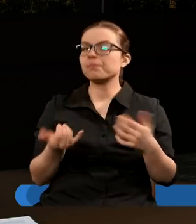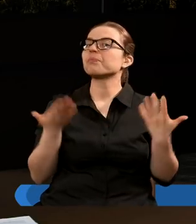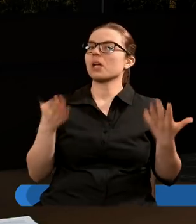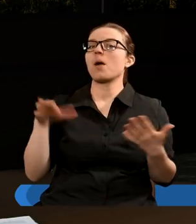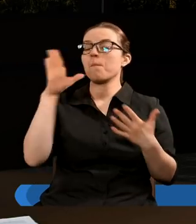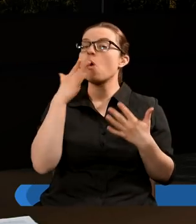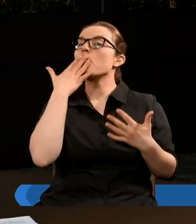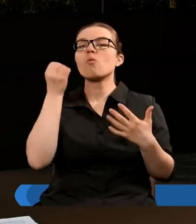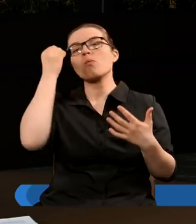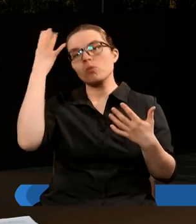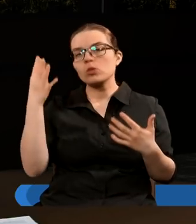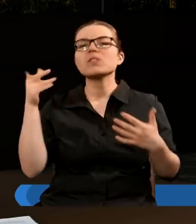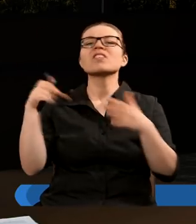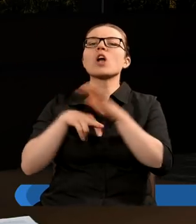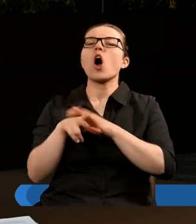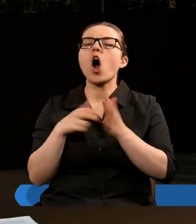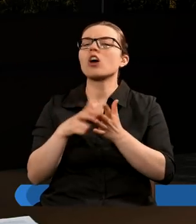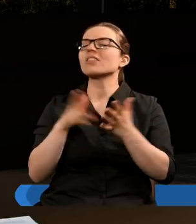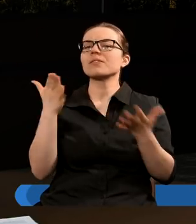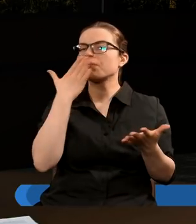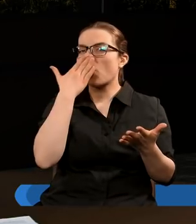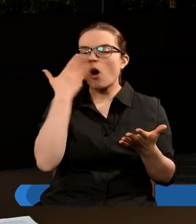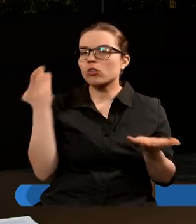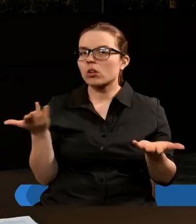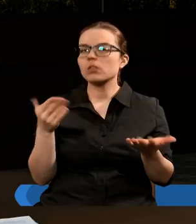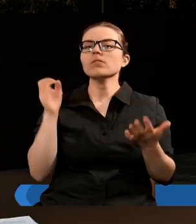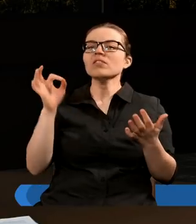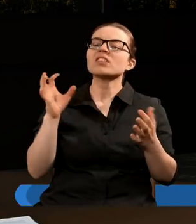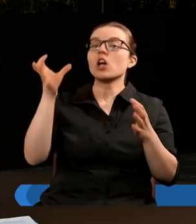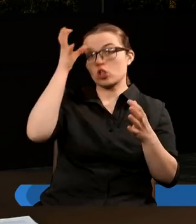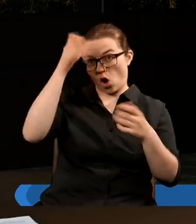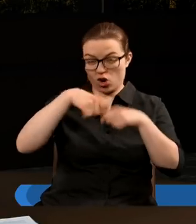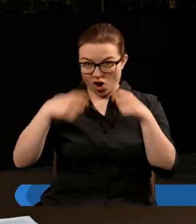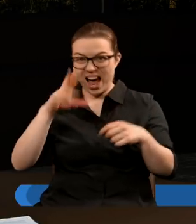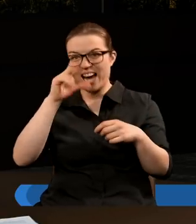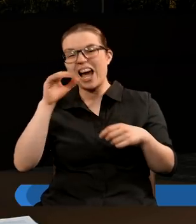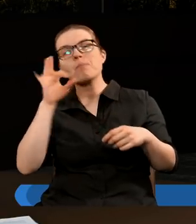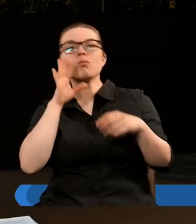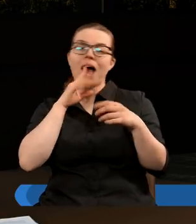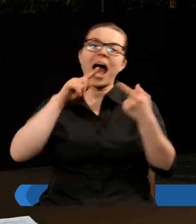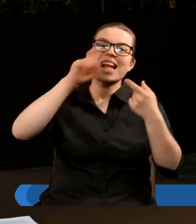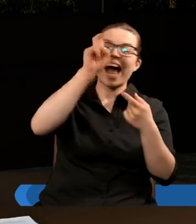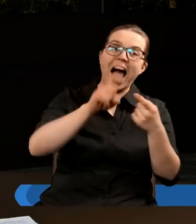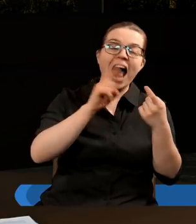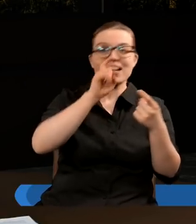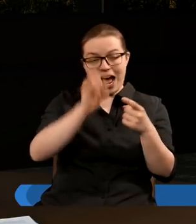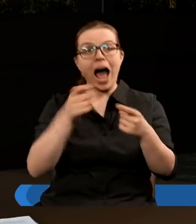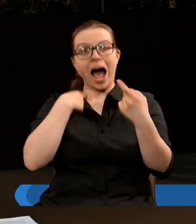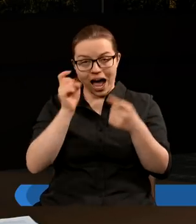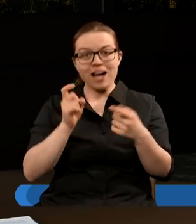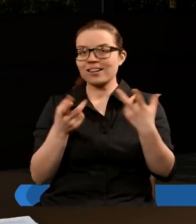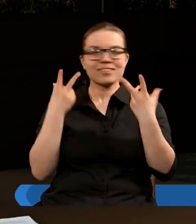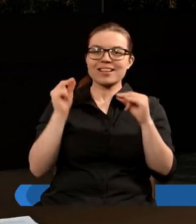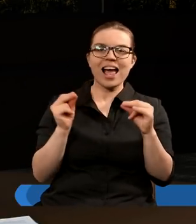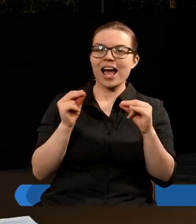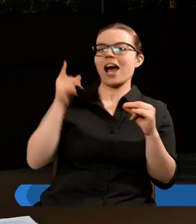mówi o mądrości, chodzi mu o zupełnie coś innego niż zdolność rozwiązywania rybusów. Chodzi mu o mądrość,